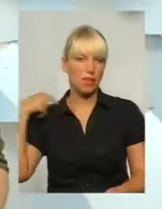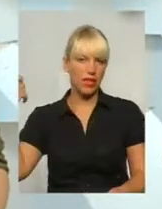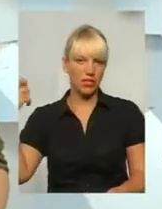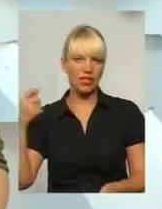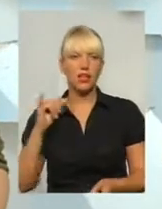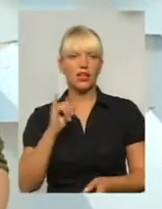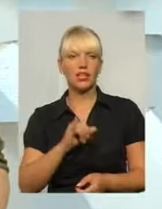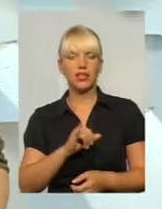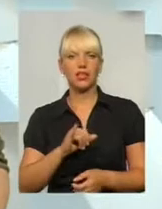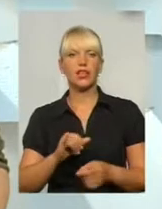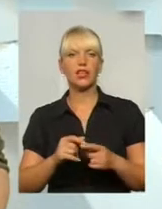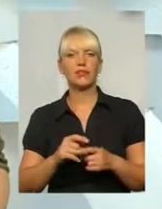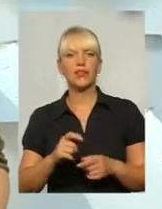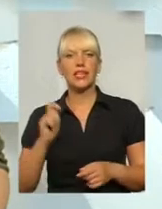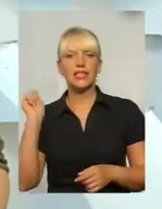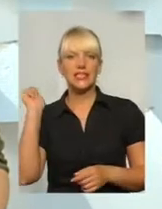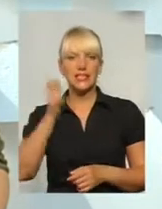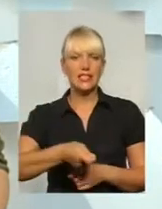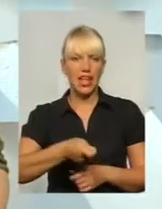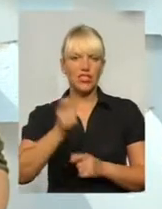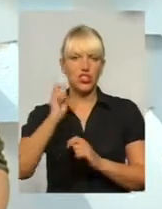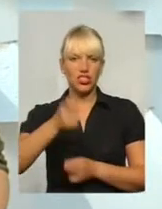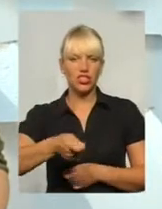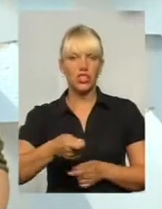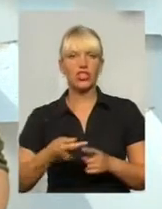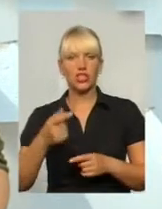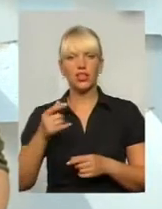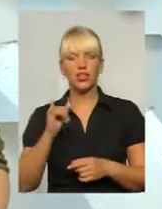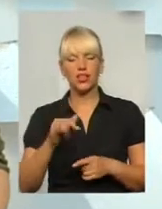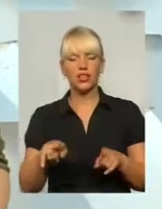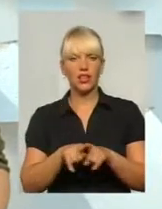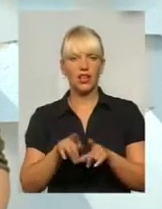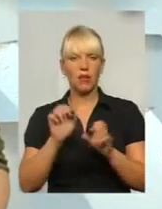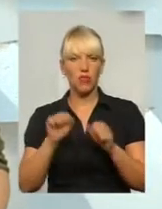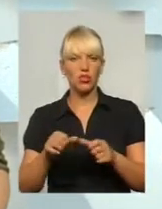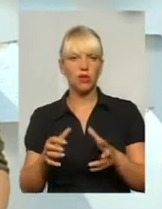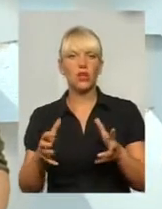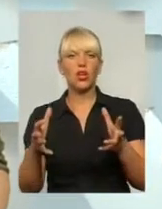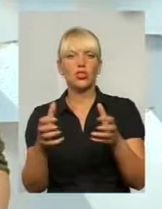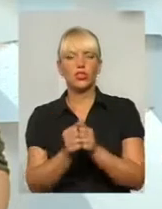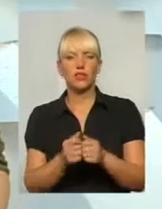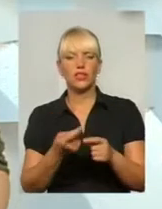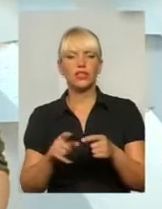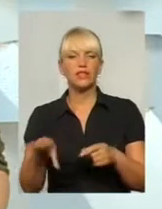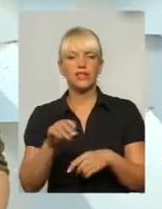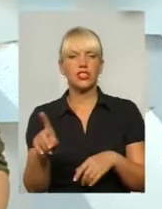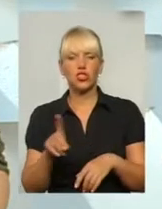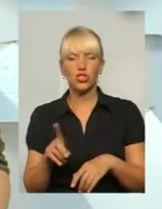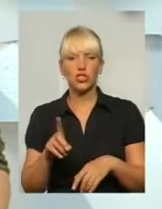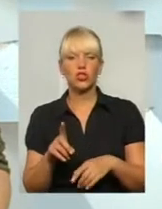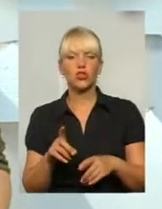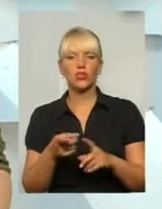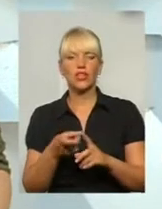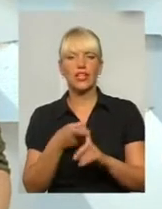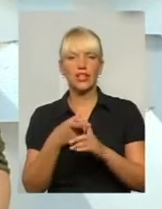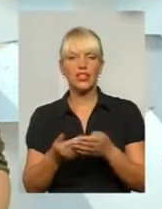сачки. І тільки так ми можемо їх відловити. Все ще залежить від тої кількості бригад,